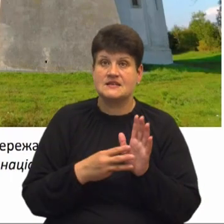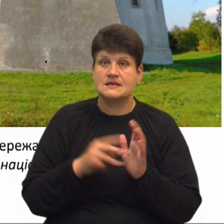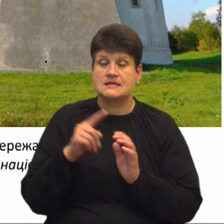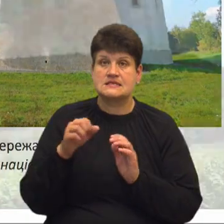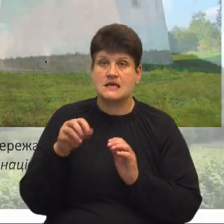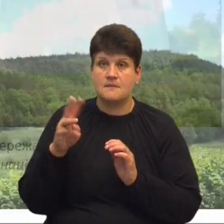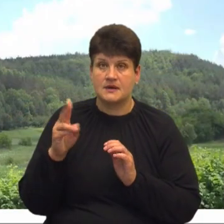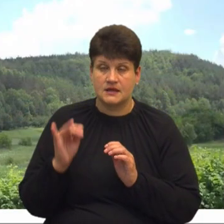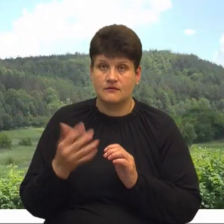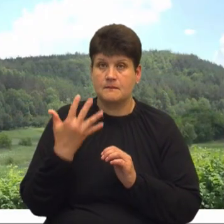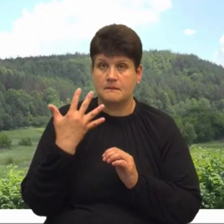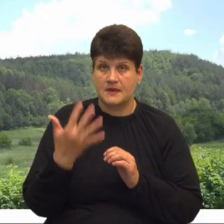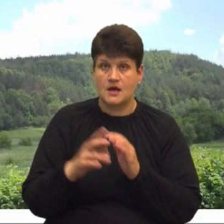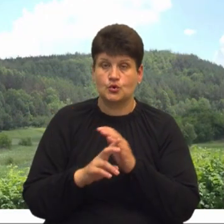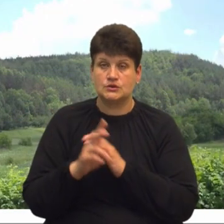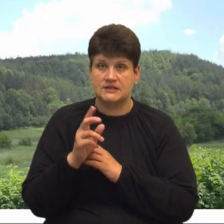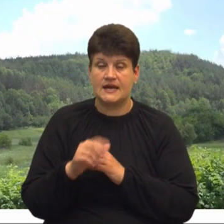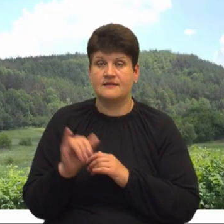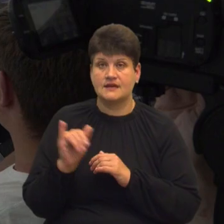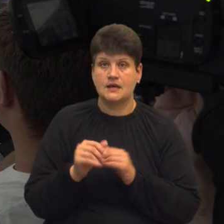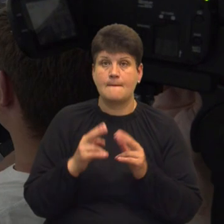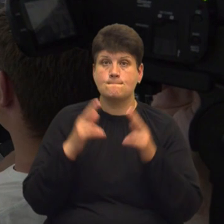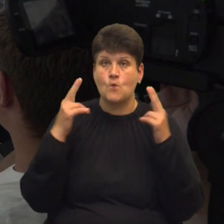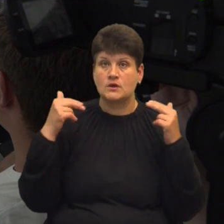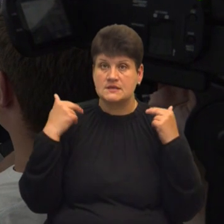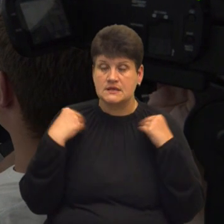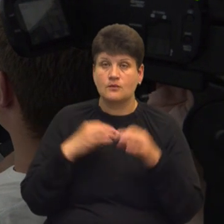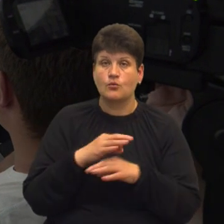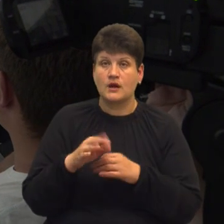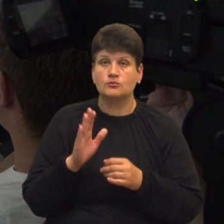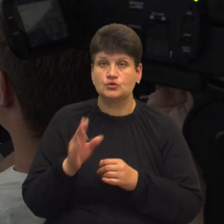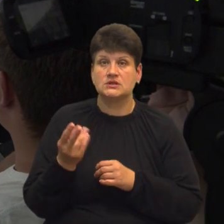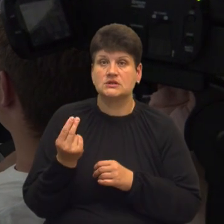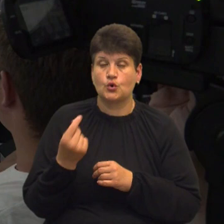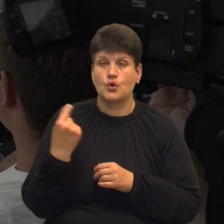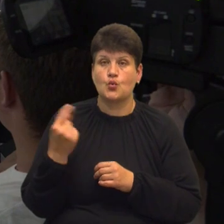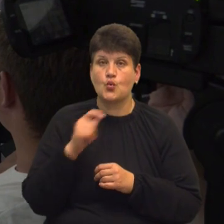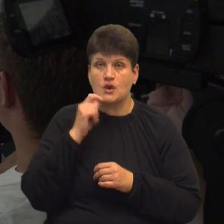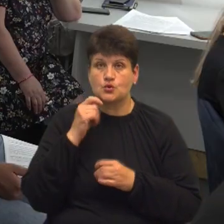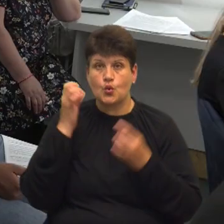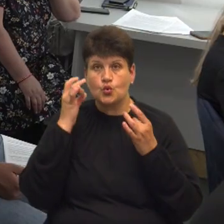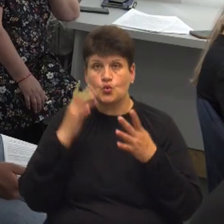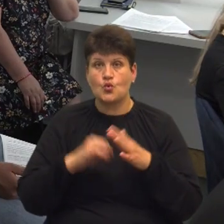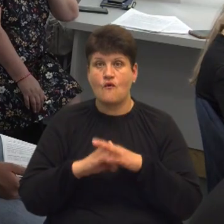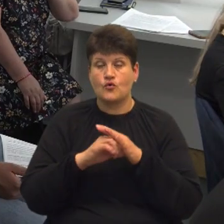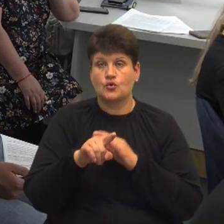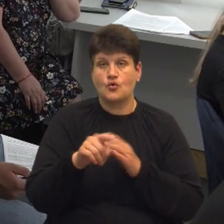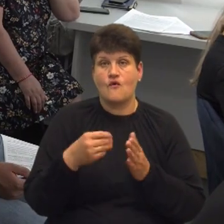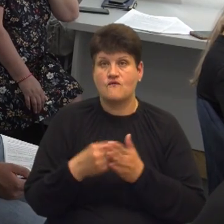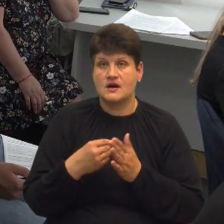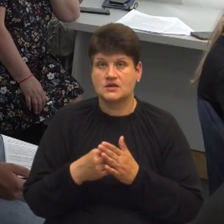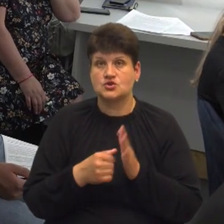костелів, шість церков та монастир. Проєкт реалізуватимуть за кошти Українського культурного фонду. Його вартість –